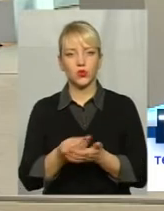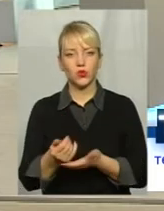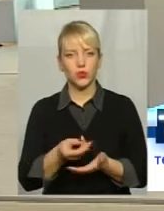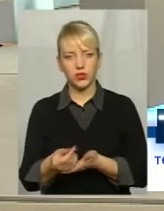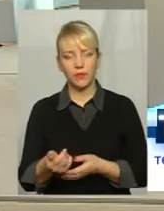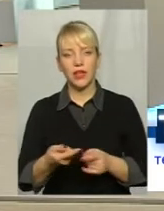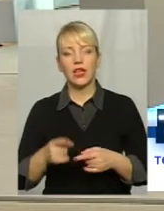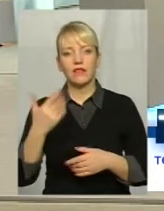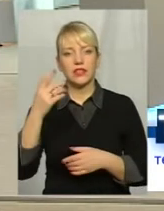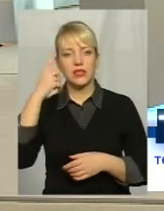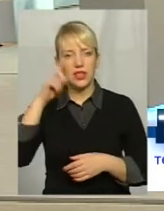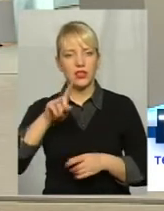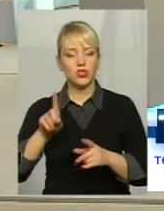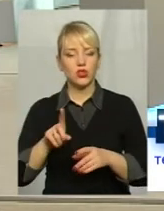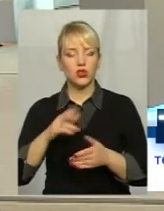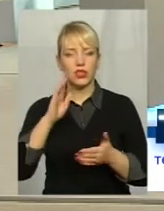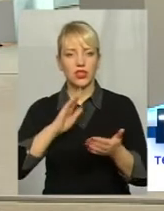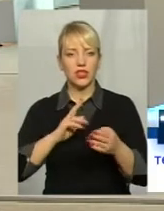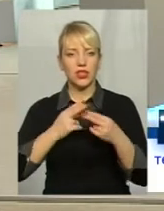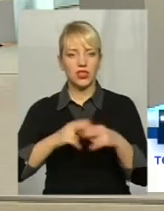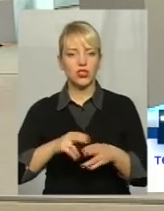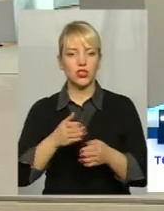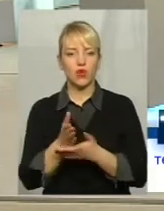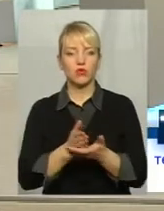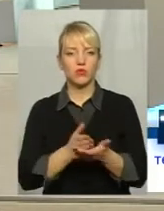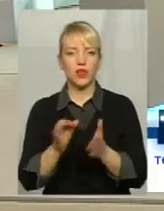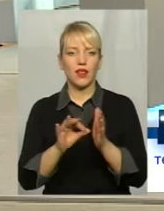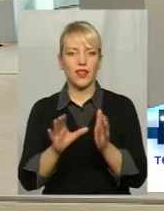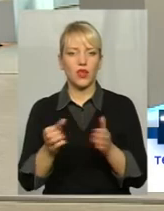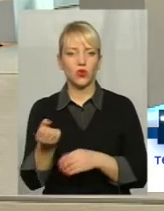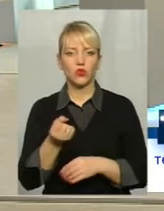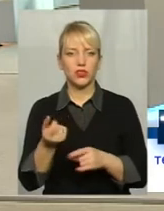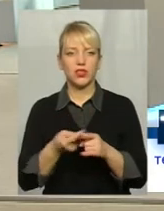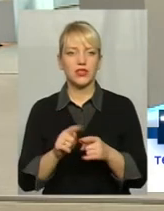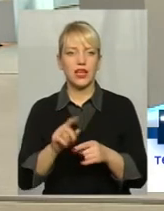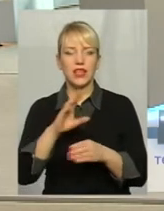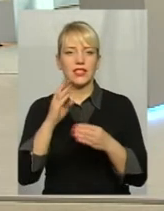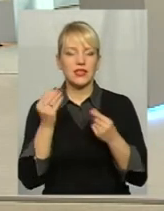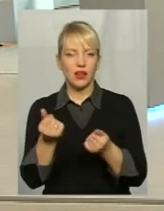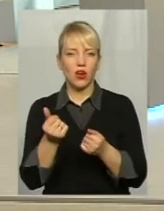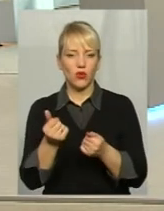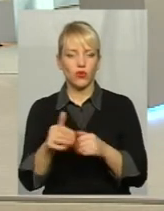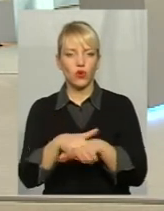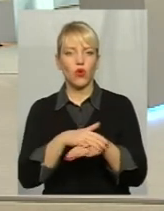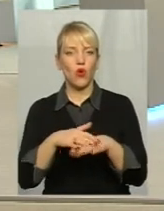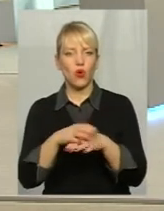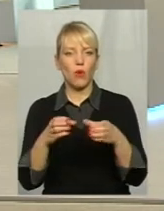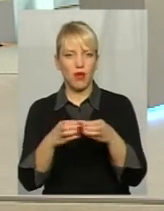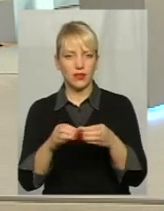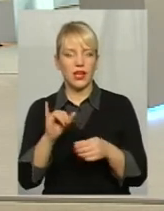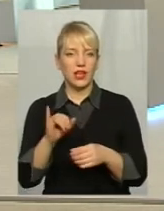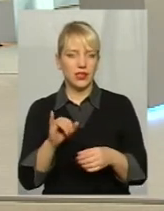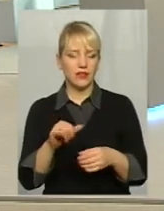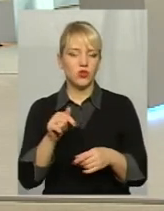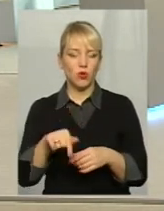знаєте, що технічне обслуговування, енергоносії Це за рахунок громади І в цьому році ми